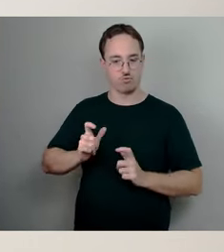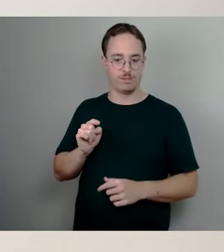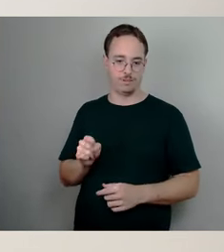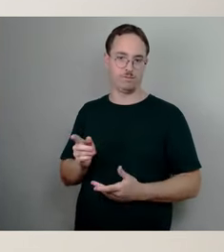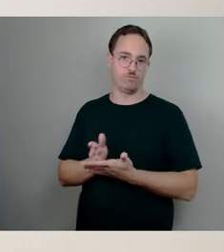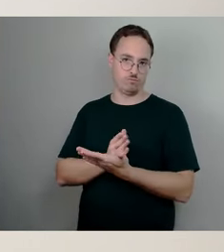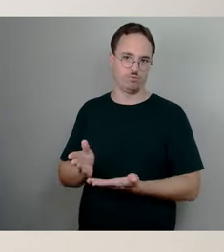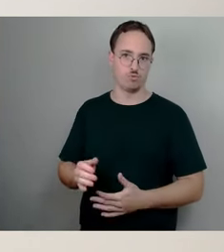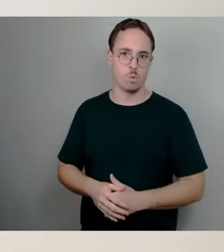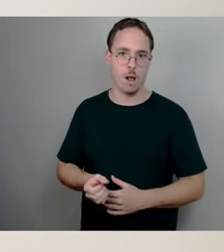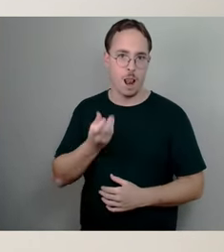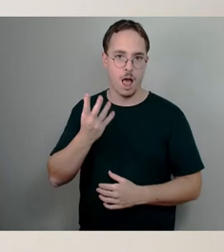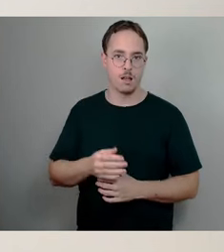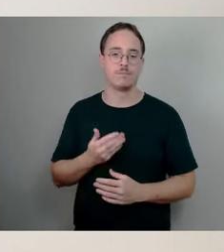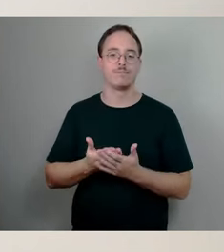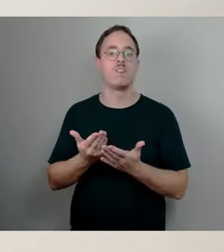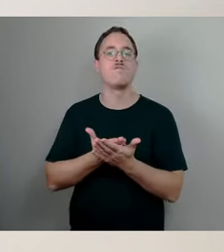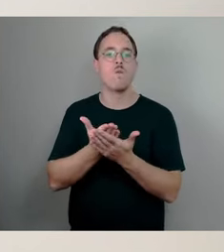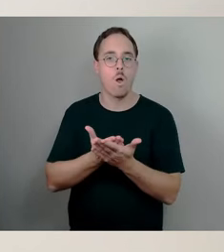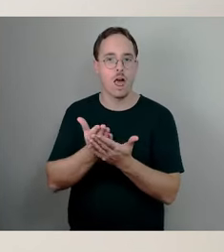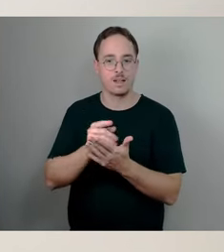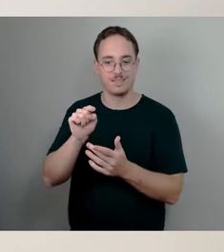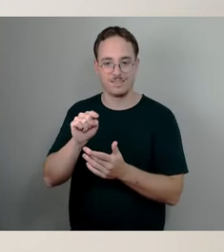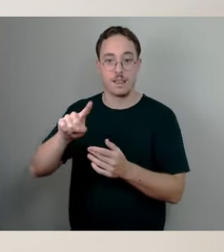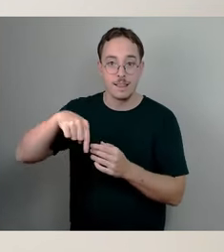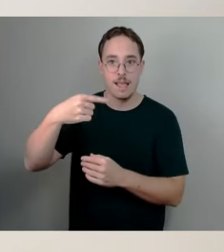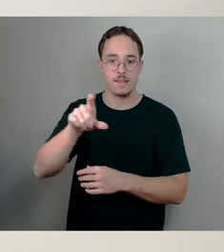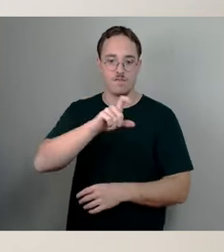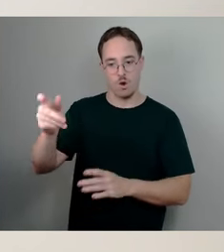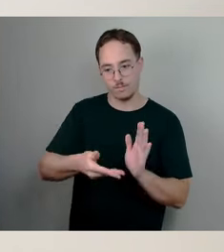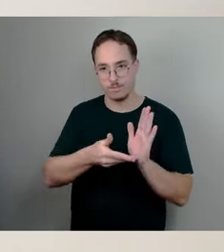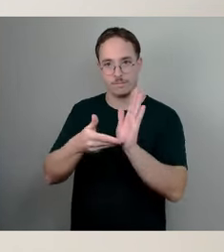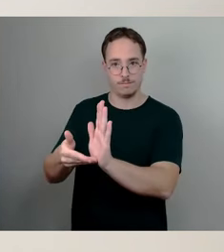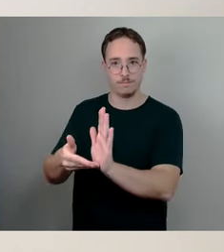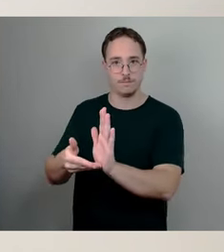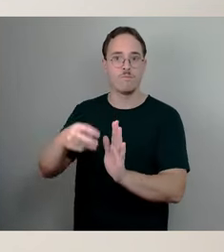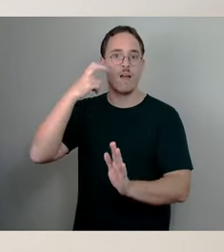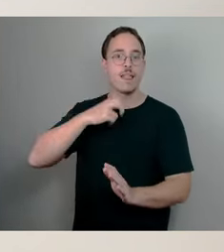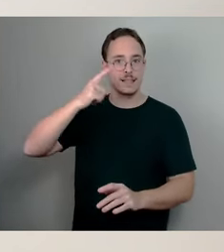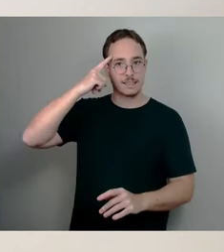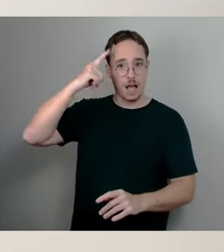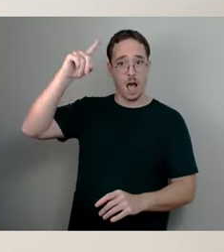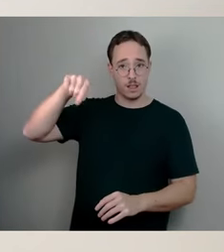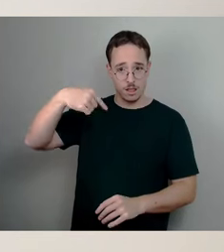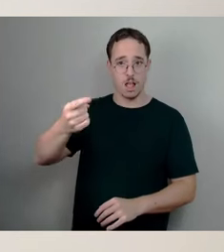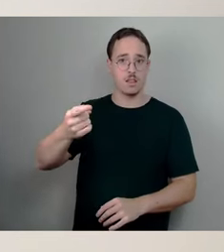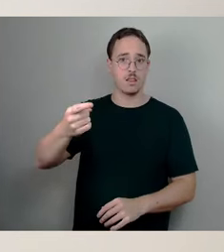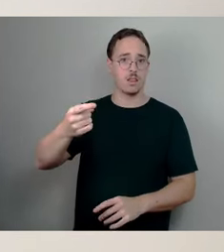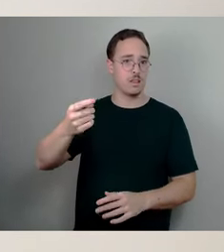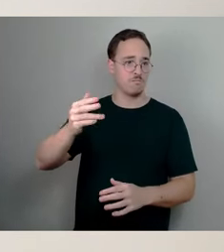die Vorlage, wie gesagt, nächste Woche einbringen. Dem Ältestenrat dann am, ich glaube, 3